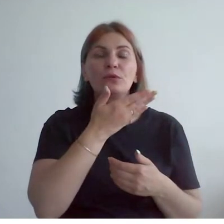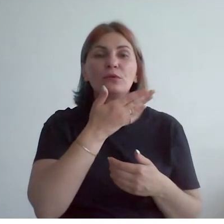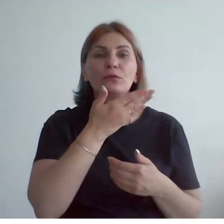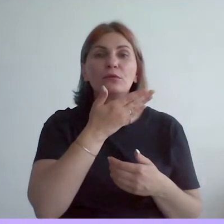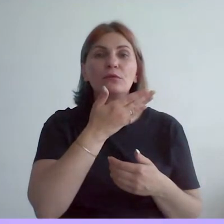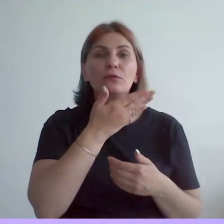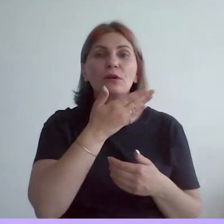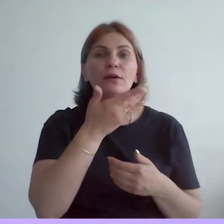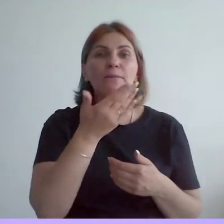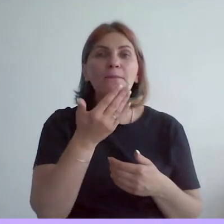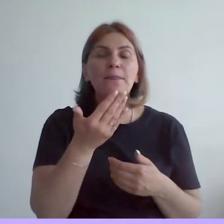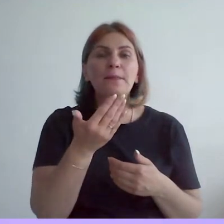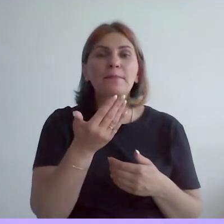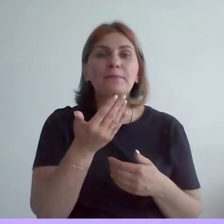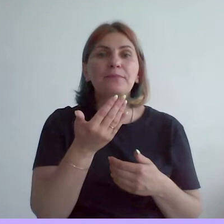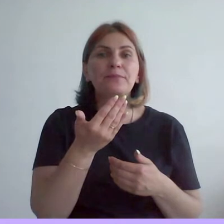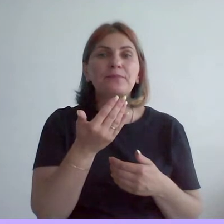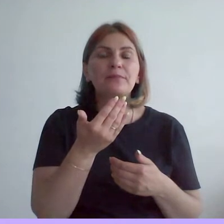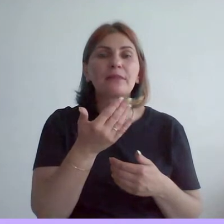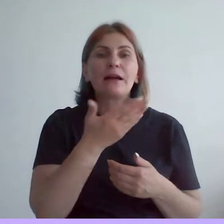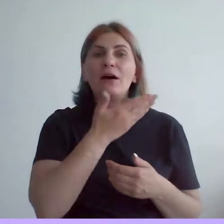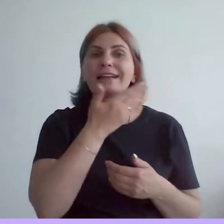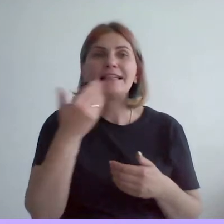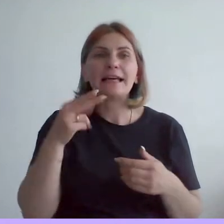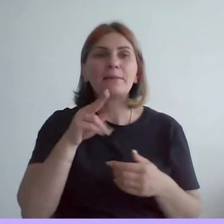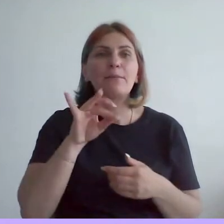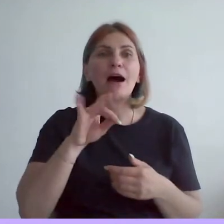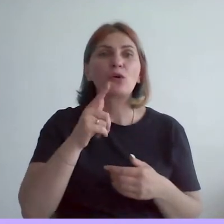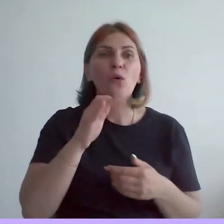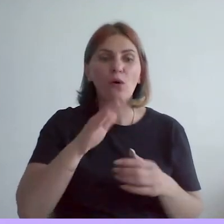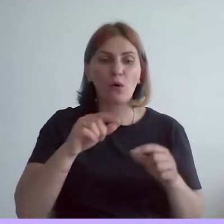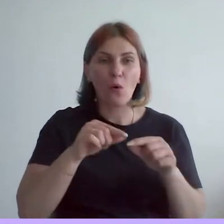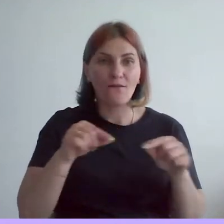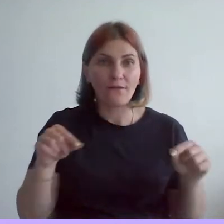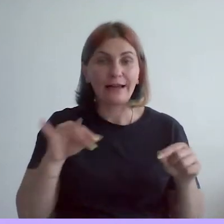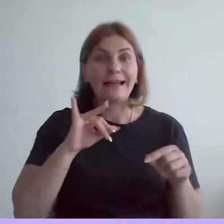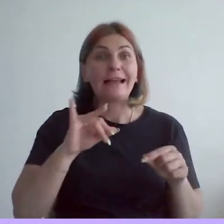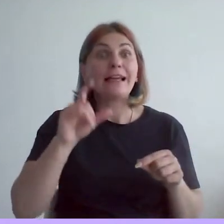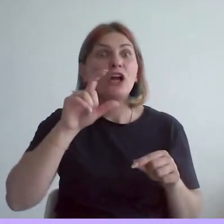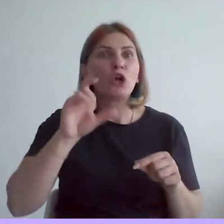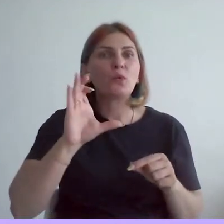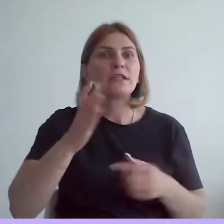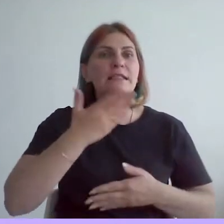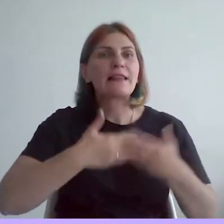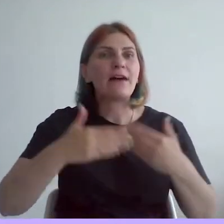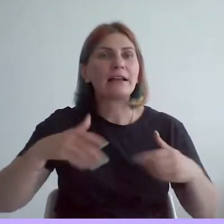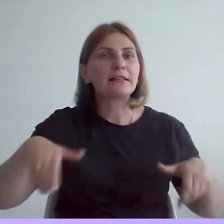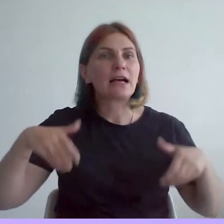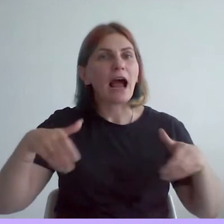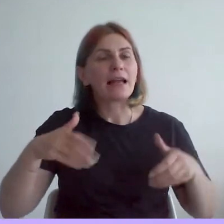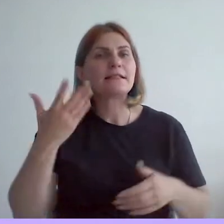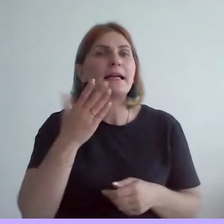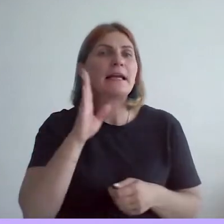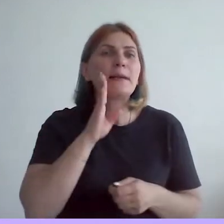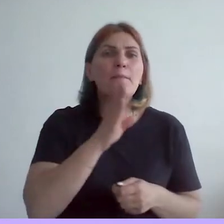видно сейчас на экране, что нет порогов, и люди на инвалидных колясках или мамы с